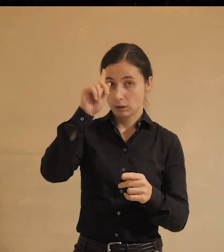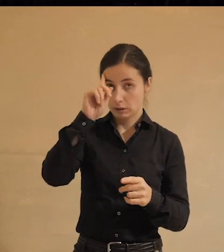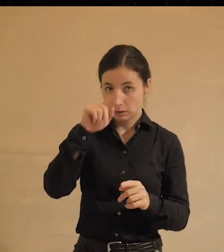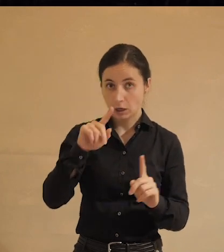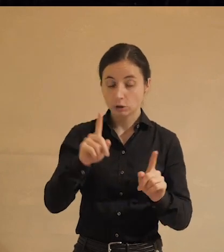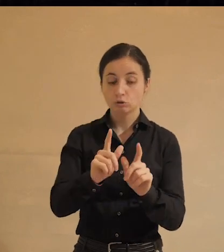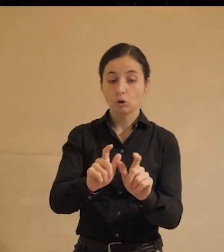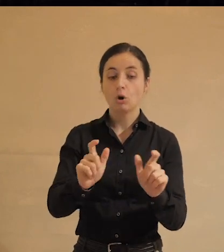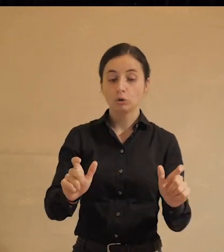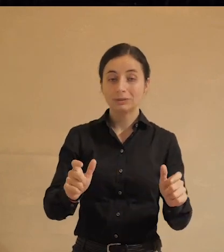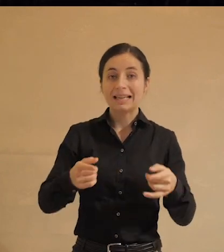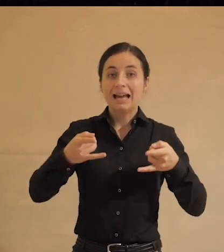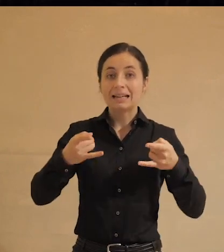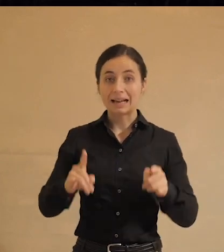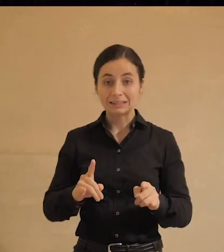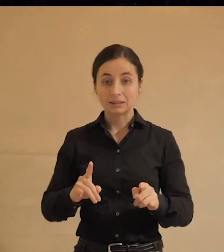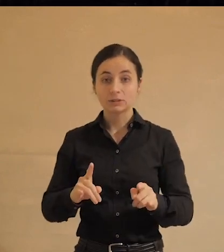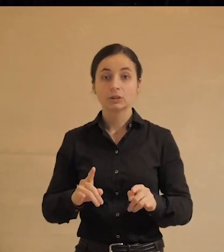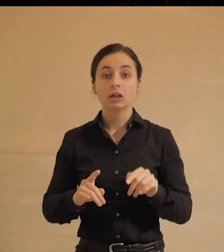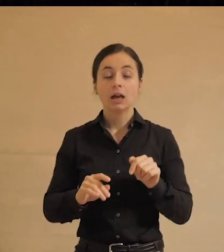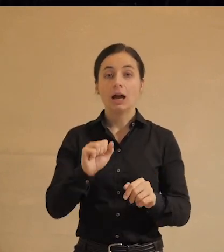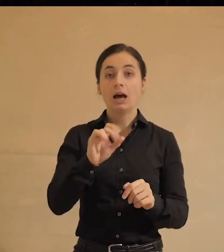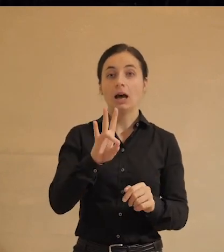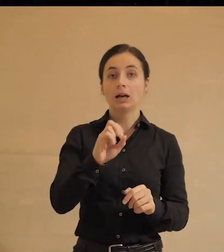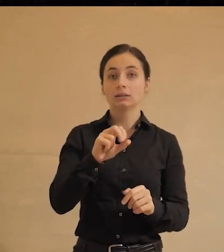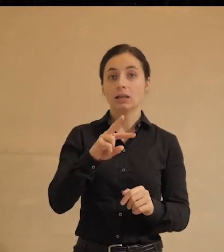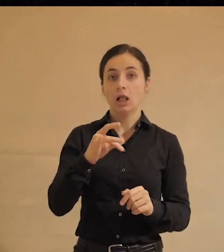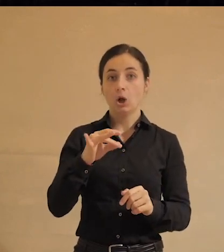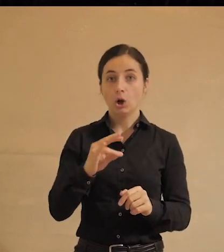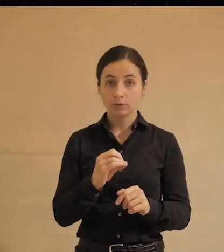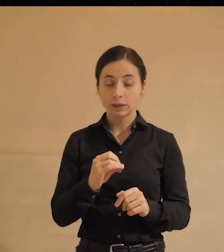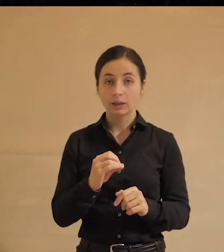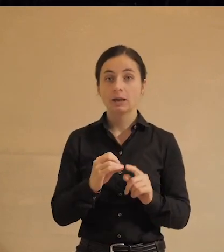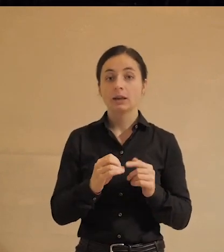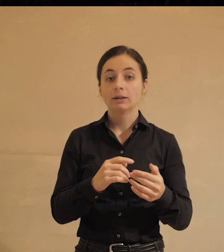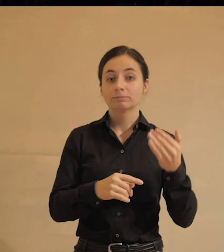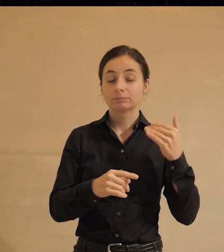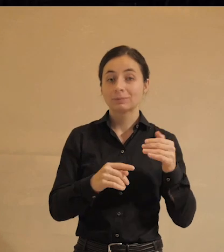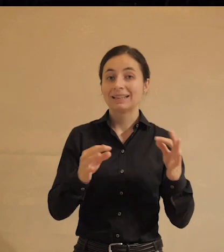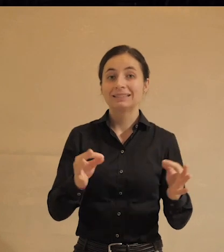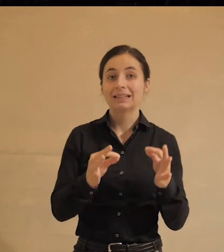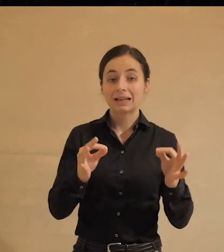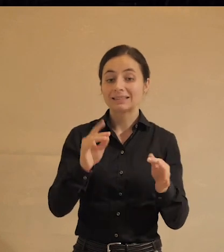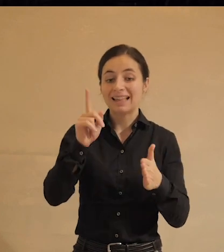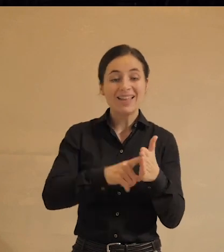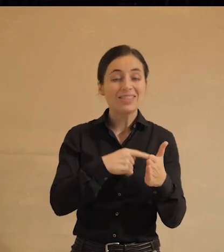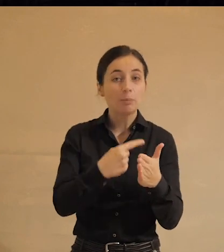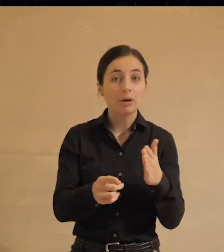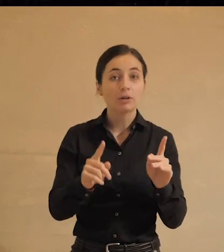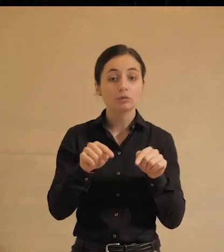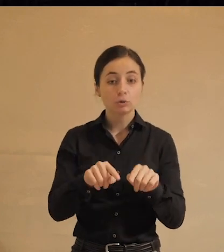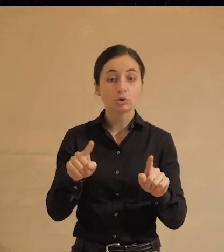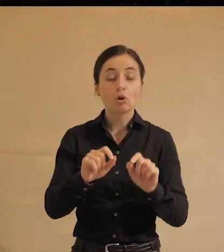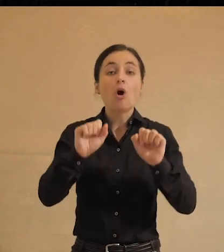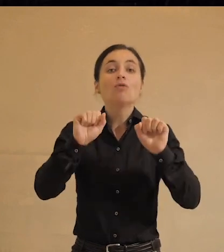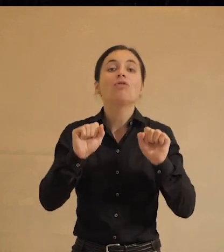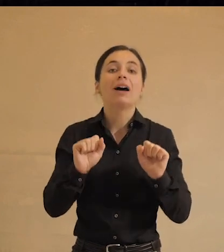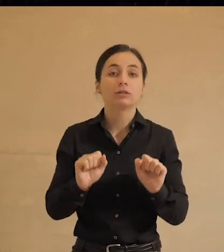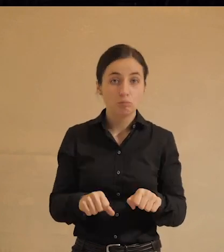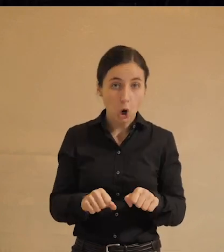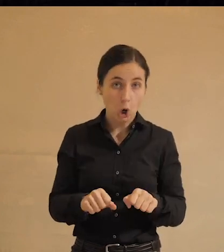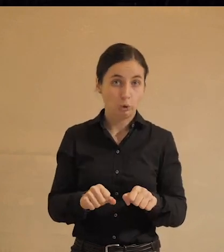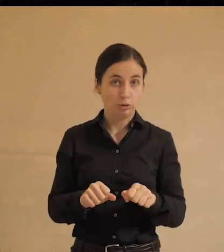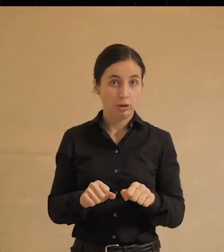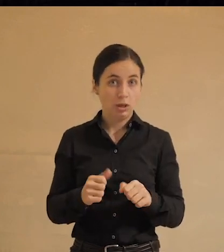так сказать, люди, родившиеся и выросшие в аналоговую эпоху, особенно с определенным бэкграундом, никогда не поверят в то, что возможны